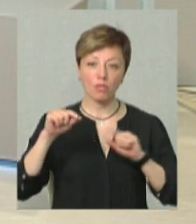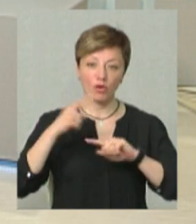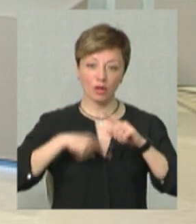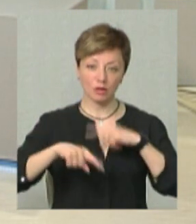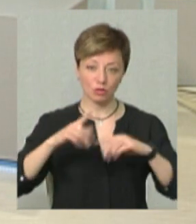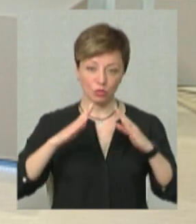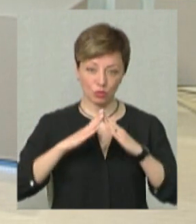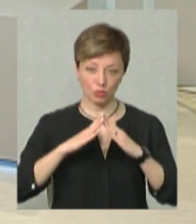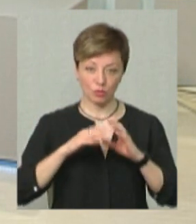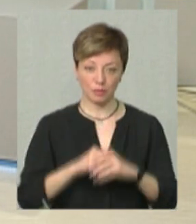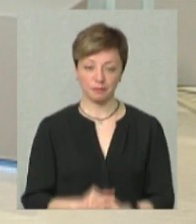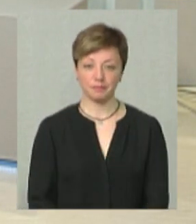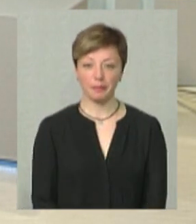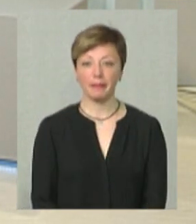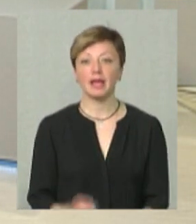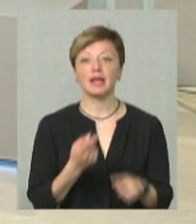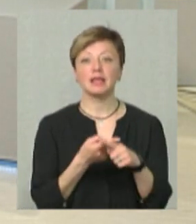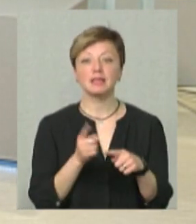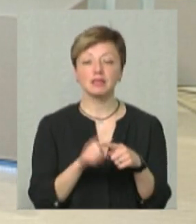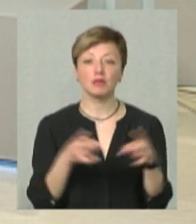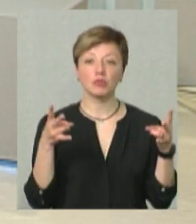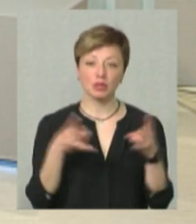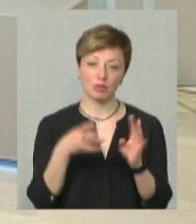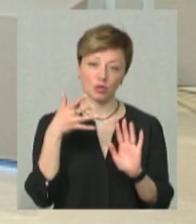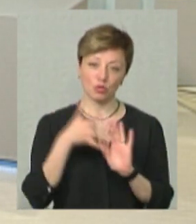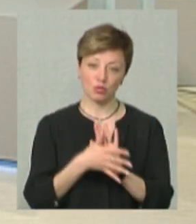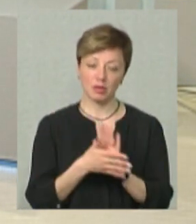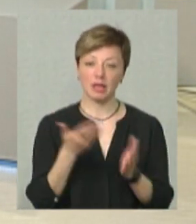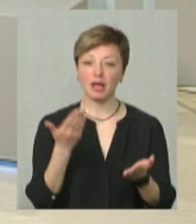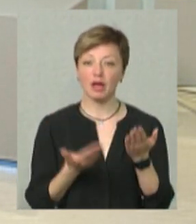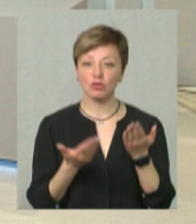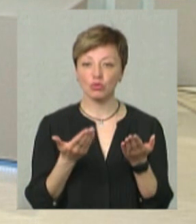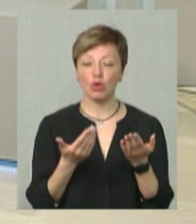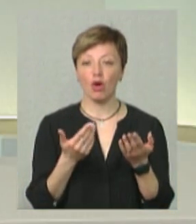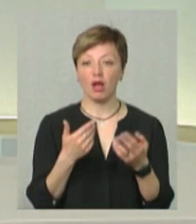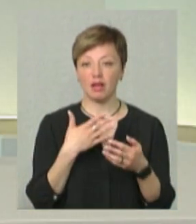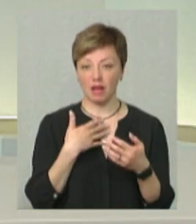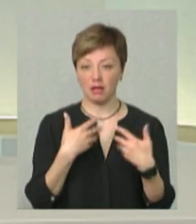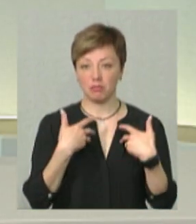додому. І це не потрібно не розуміти. І так що, приймаючи громади,